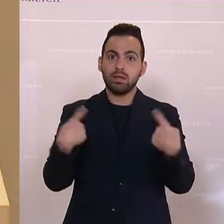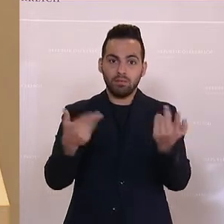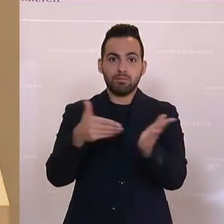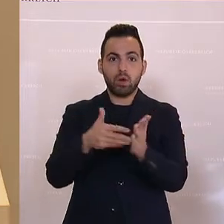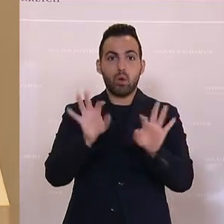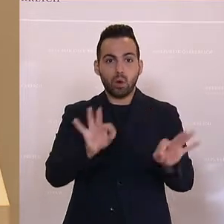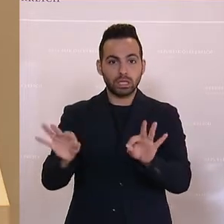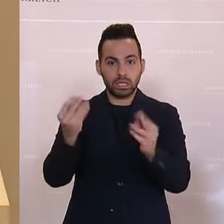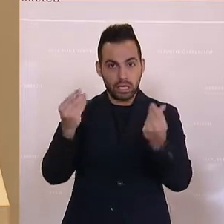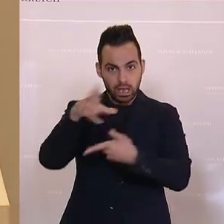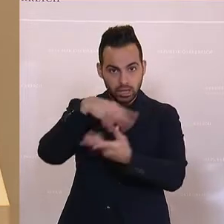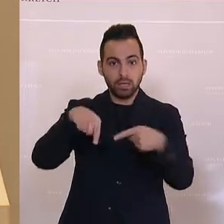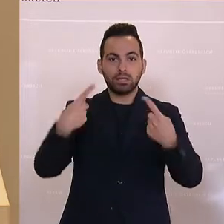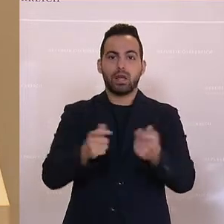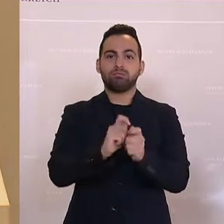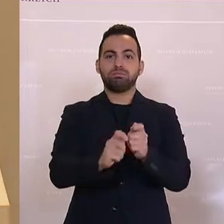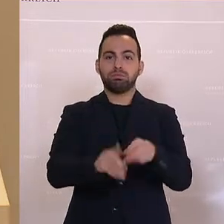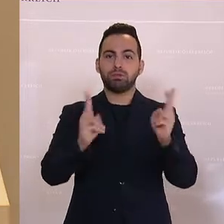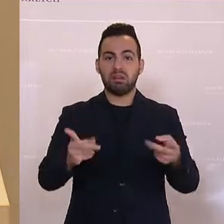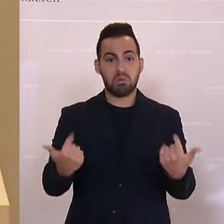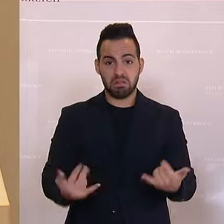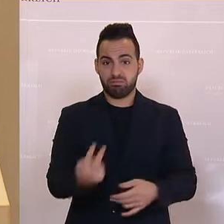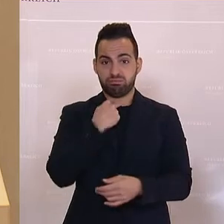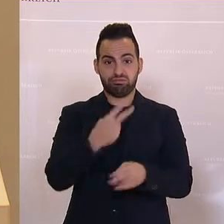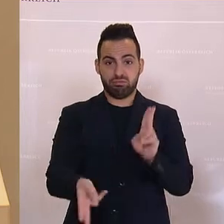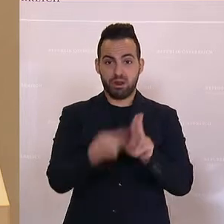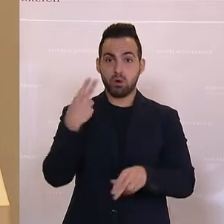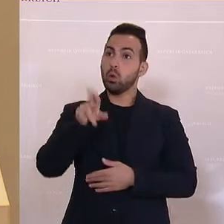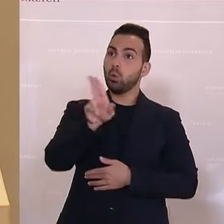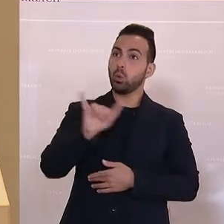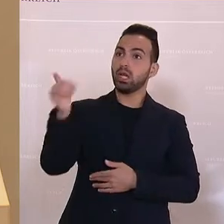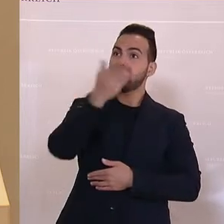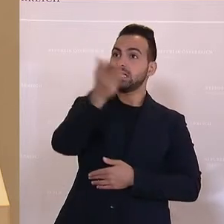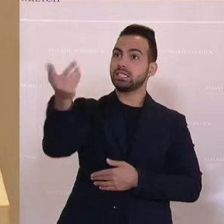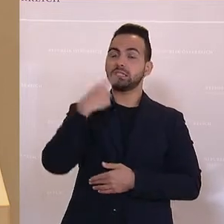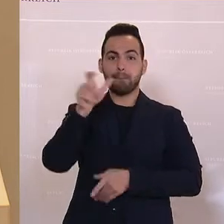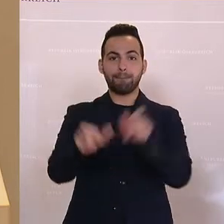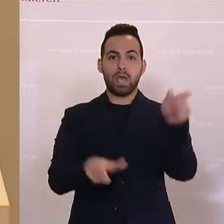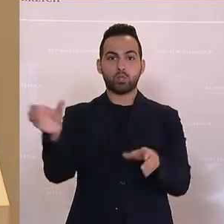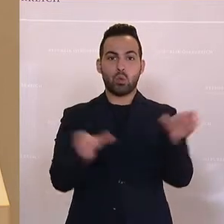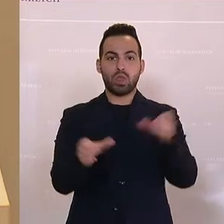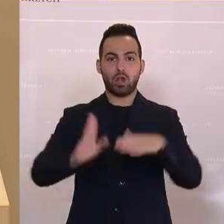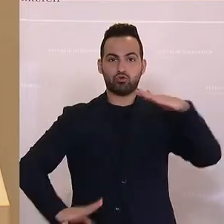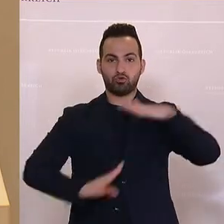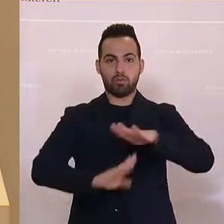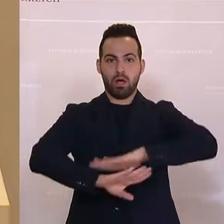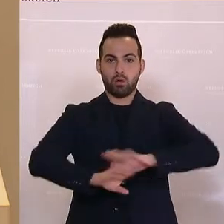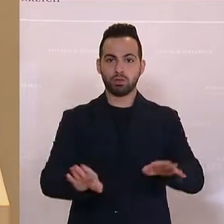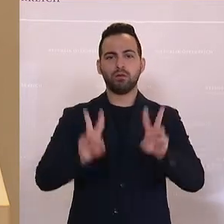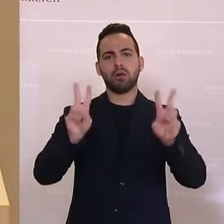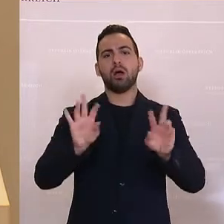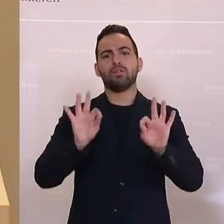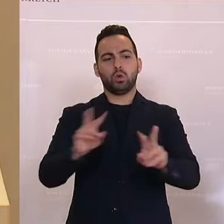Zukunft, aber das wird sich wohl nicht mehr ausgehen. Wir hören, dass Universitäten über Personalstops reden. Das ist fatal in einem Land wie Österreich.